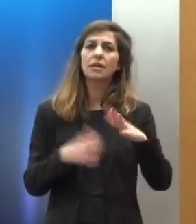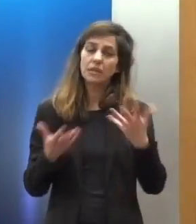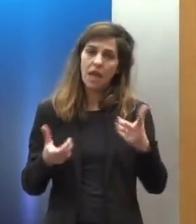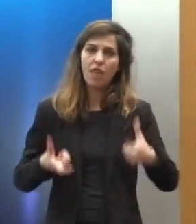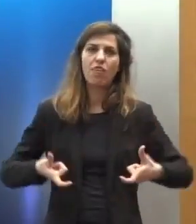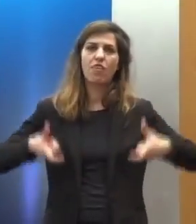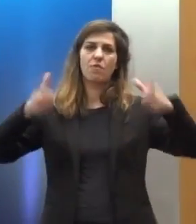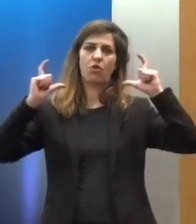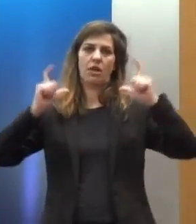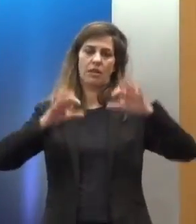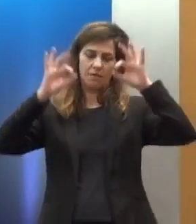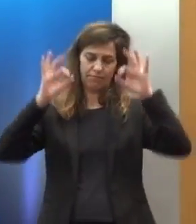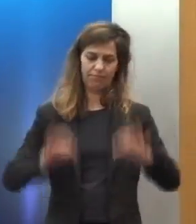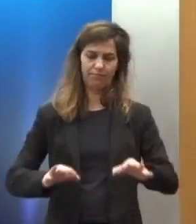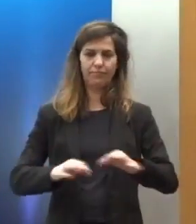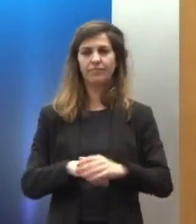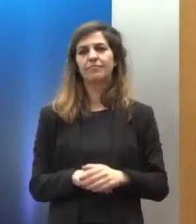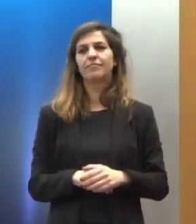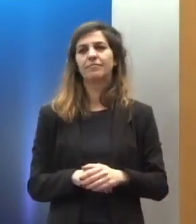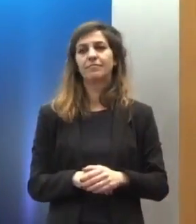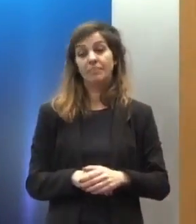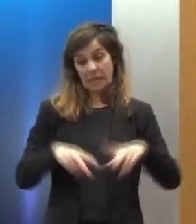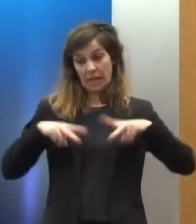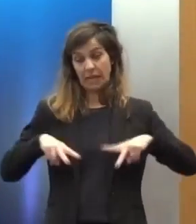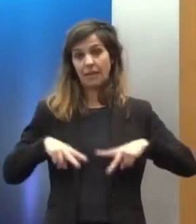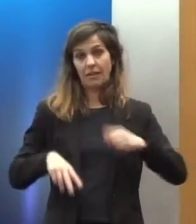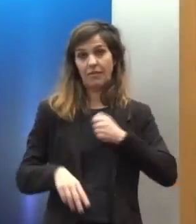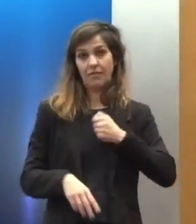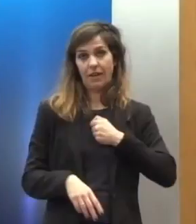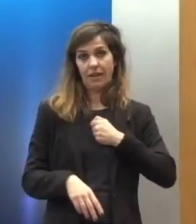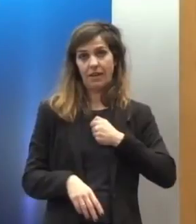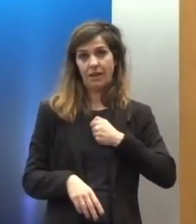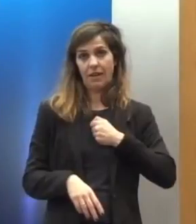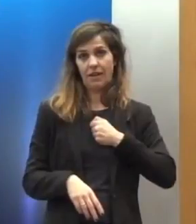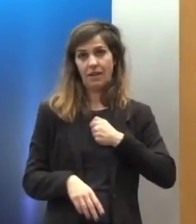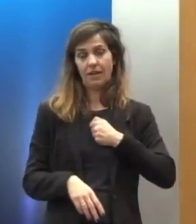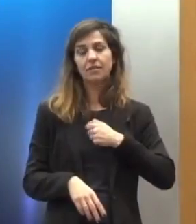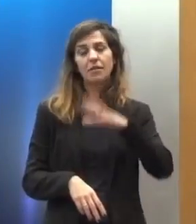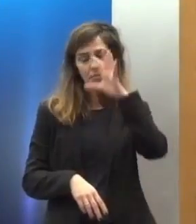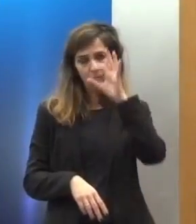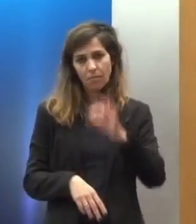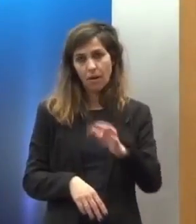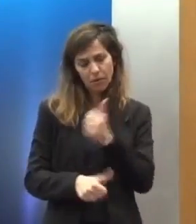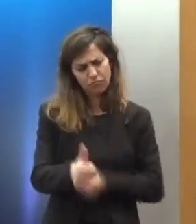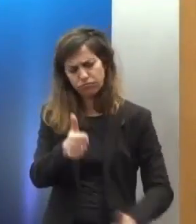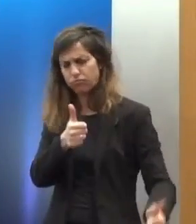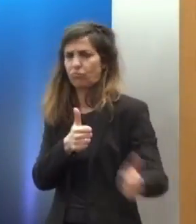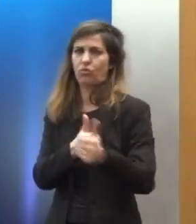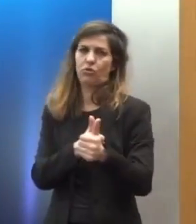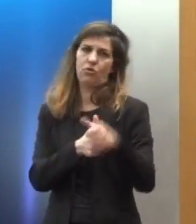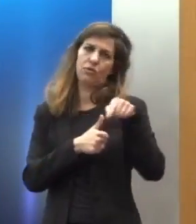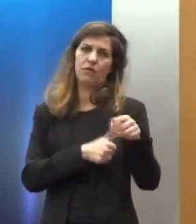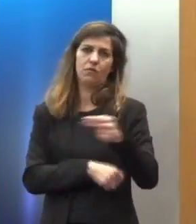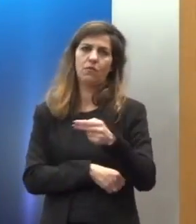δημοκρατικού πολιτεύματος. Και για την κυβέρνησή μας αποτελεί στοιχείο πρώτης προτεραιότητας